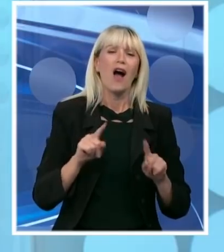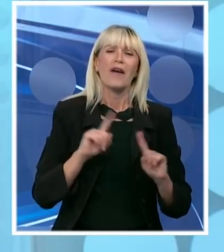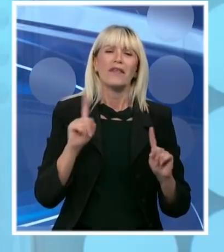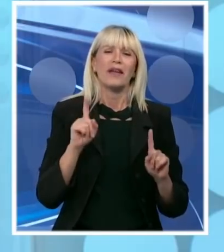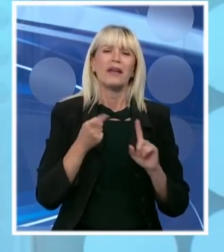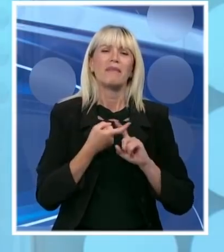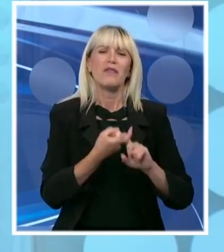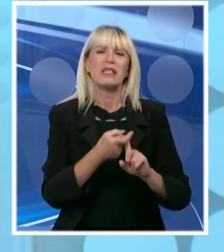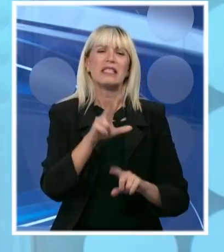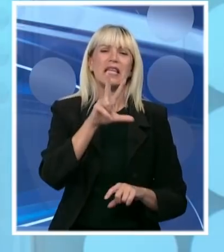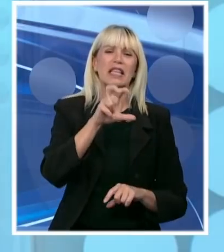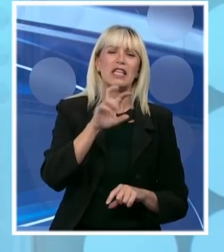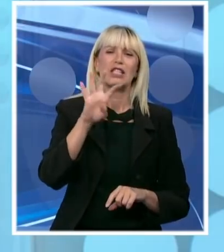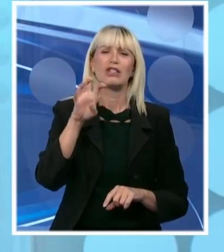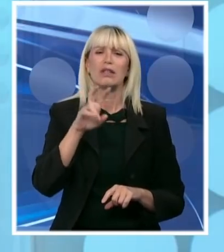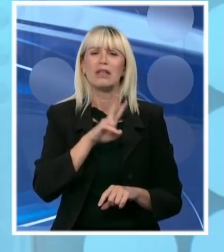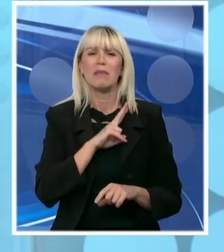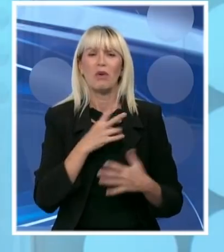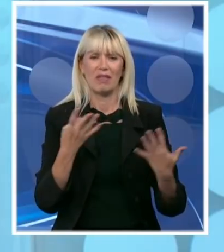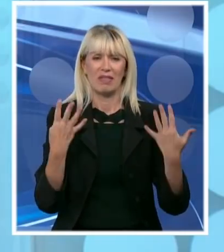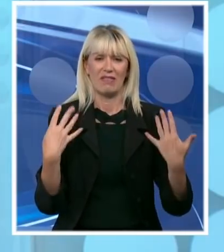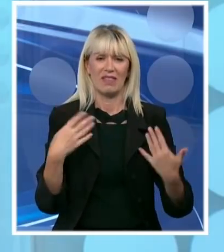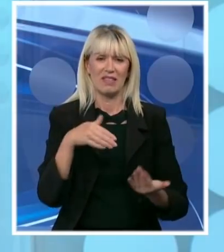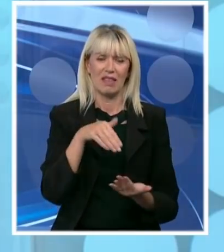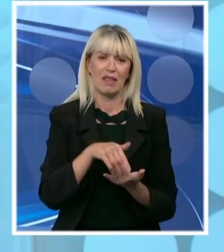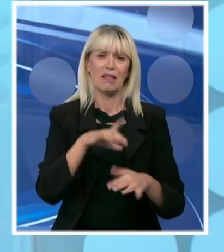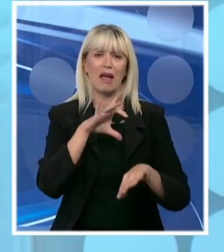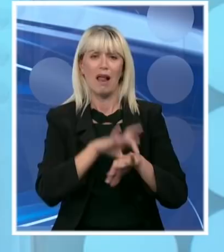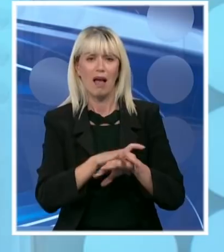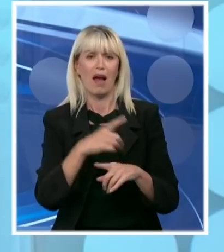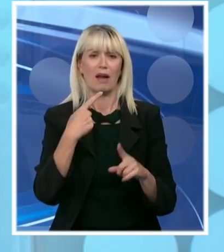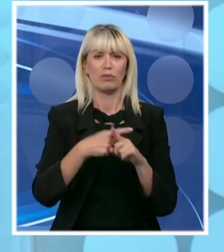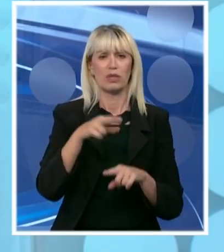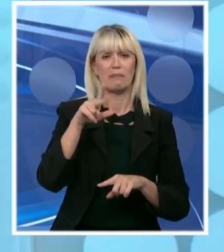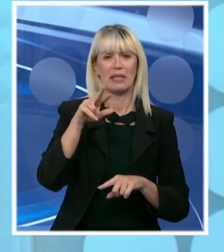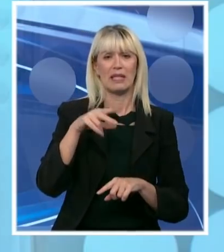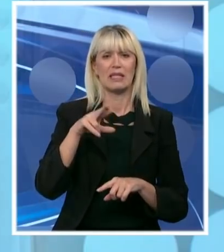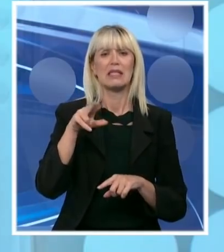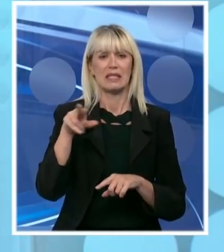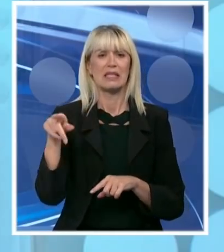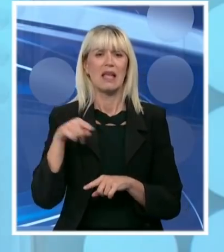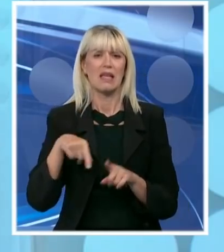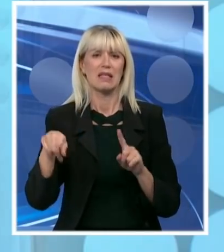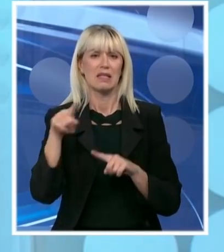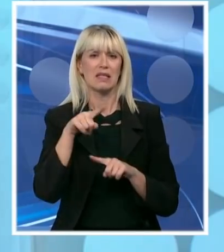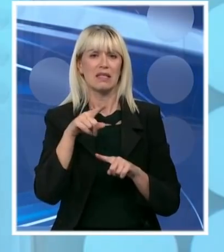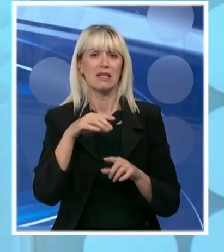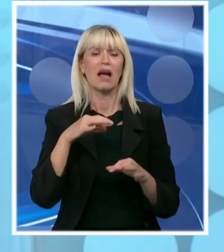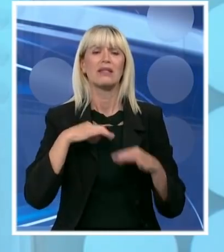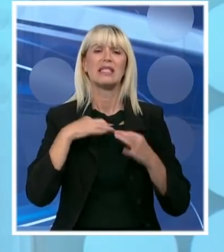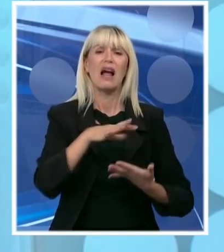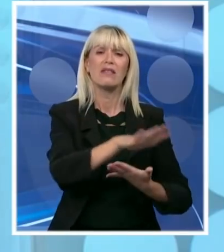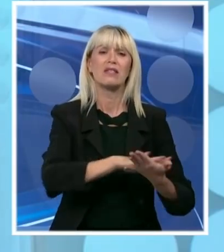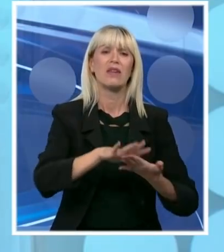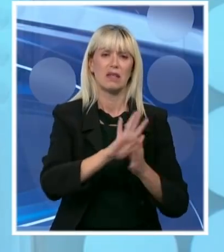300, 400 ili ne znam koliko. Mi imamo 90.000 lekara i medicinskih sestara u zdravstvenom sistemu Srbije. Samo da bi ljude znali o kojim